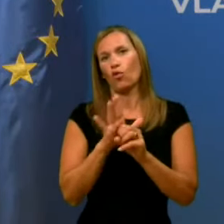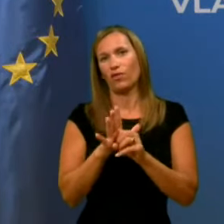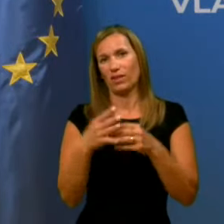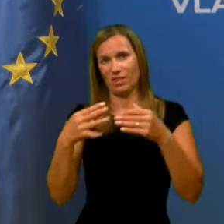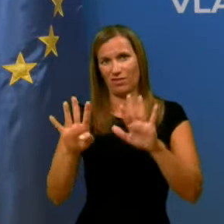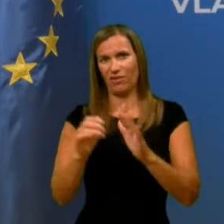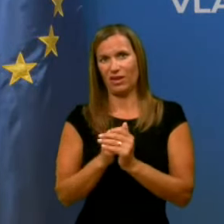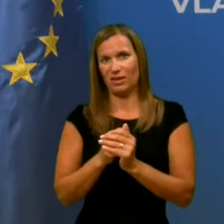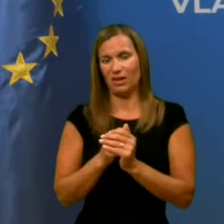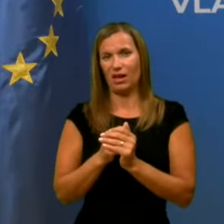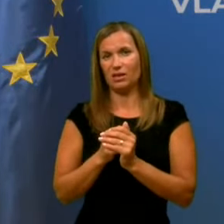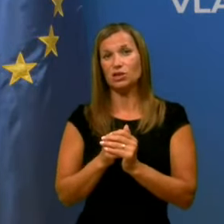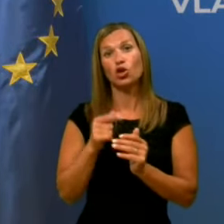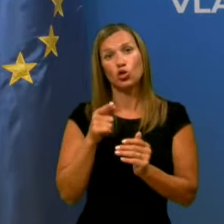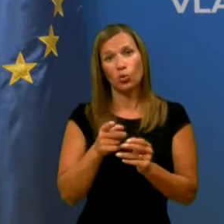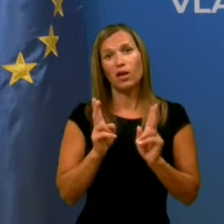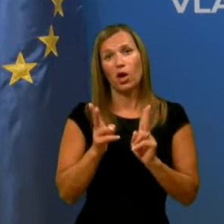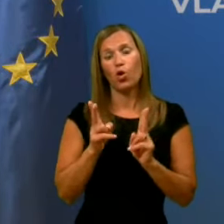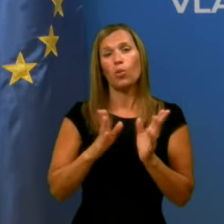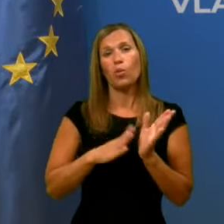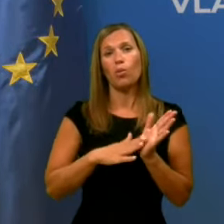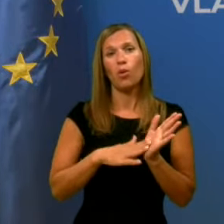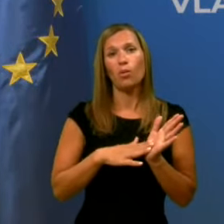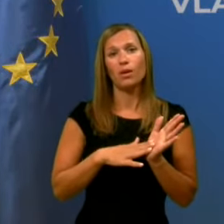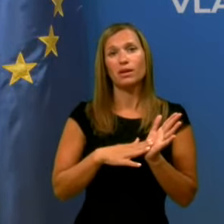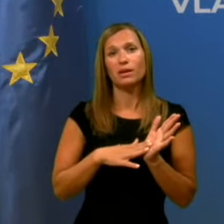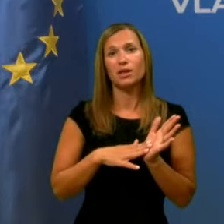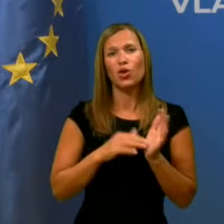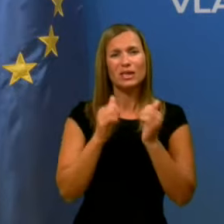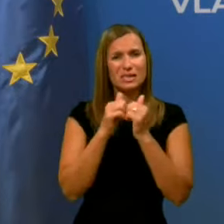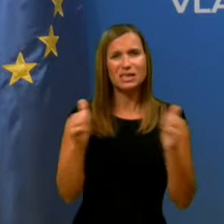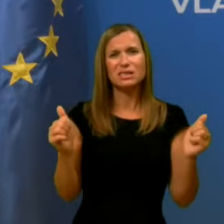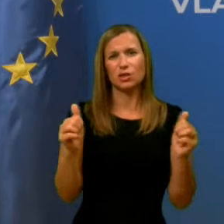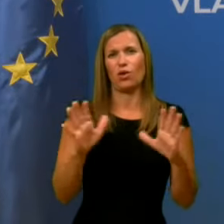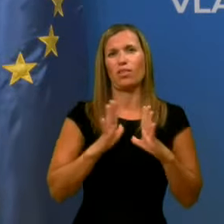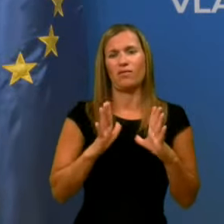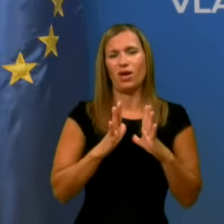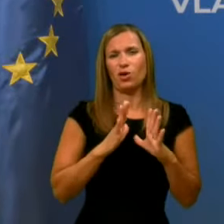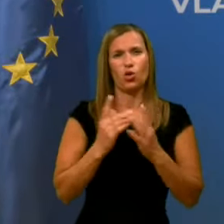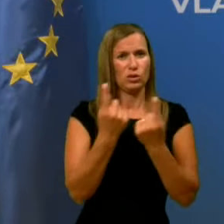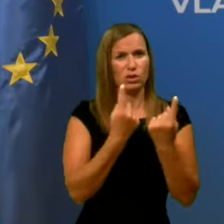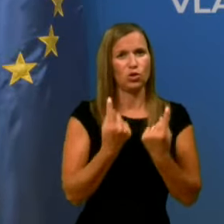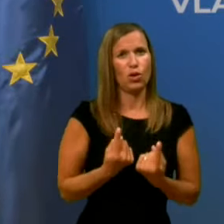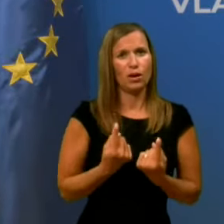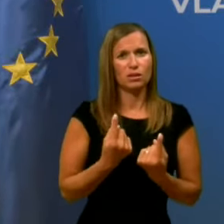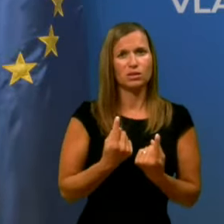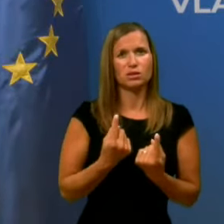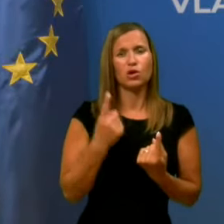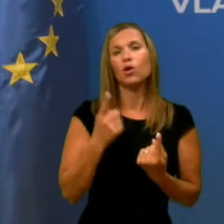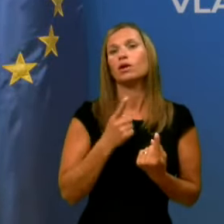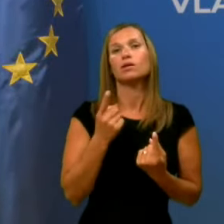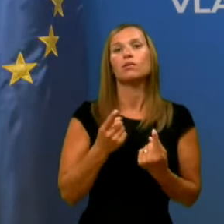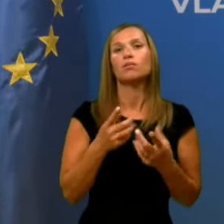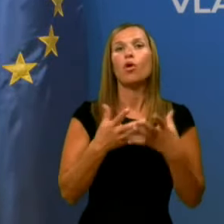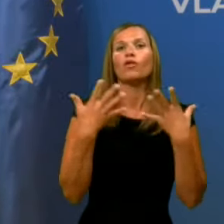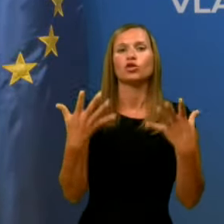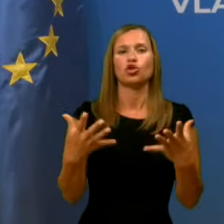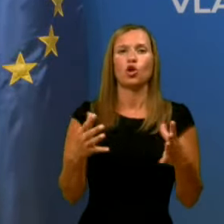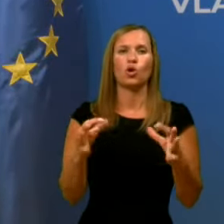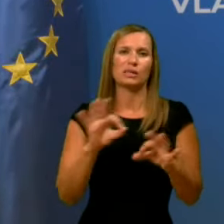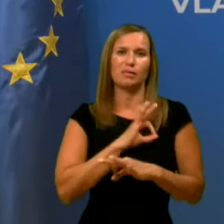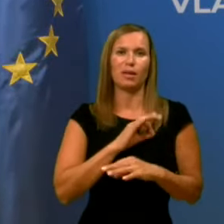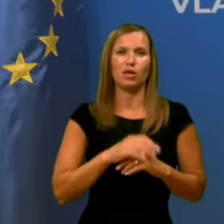To bi dejansko lahko pomenilo izrazito nevarno situacijo in povečeno smrtnost.